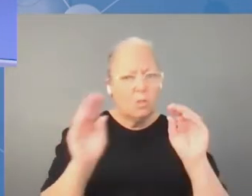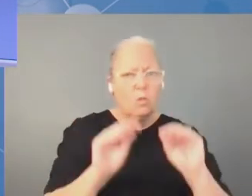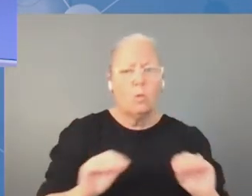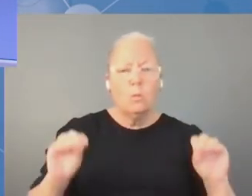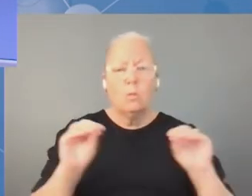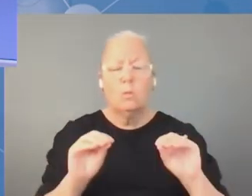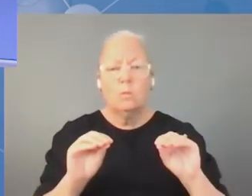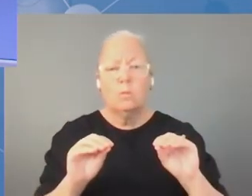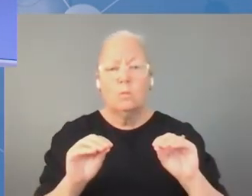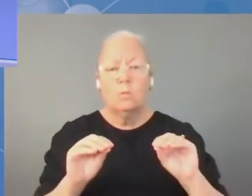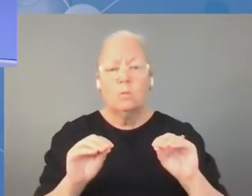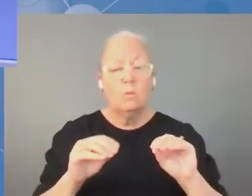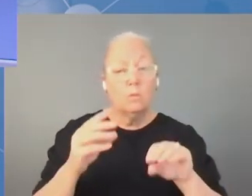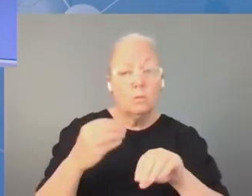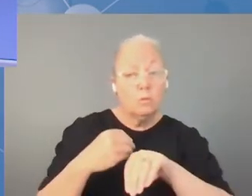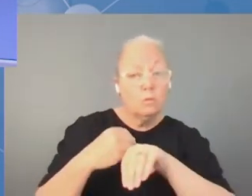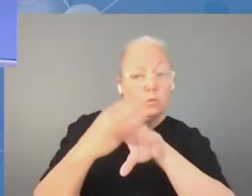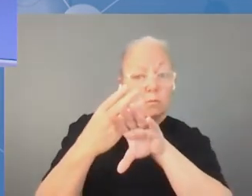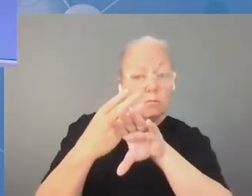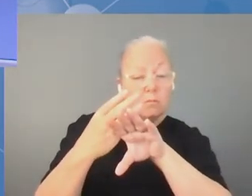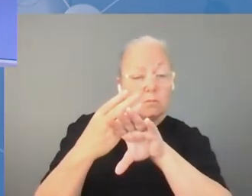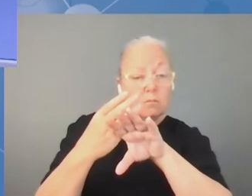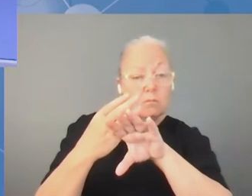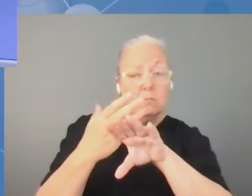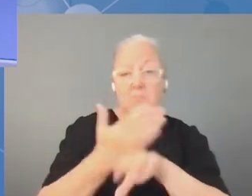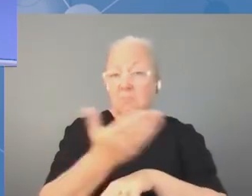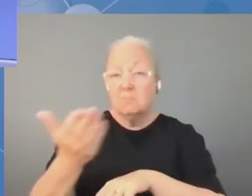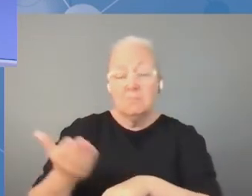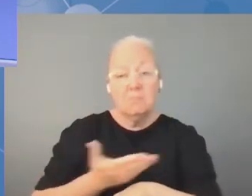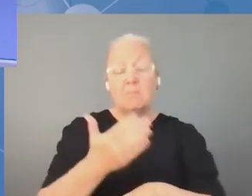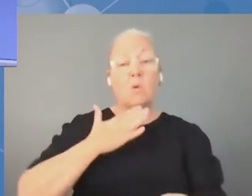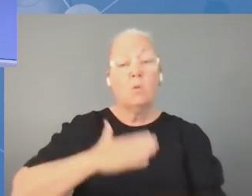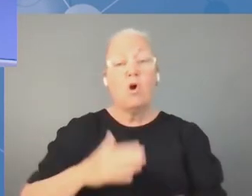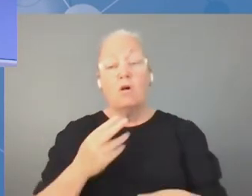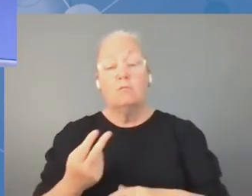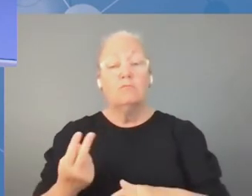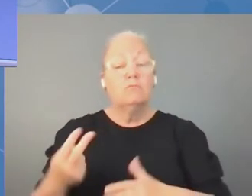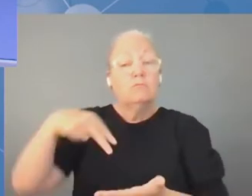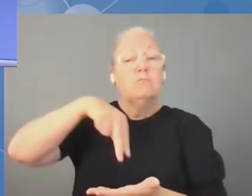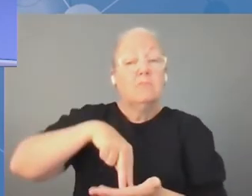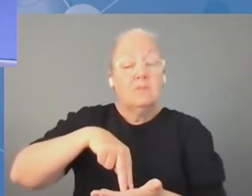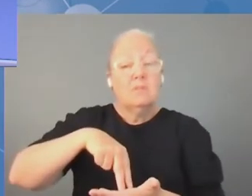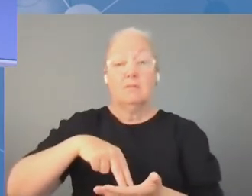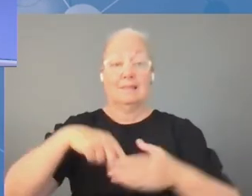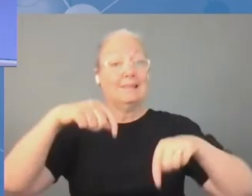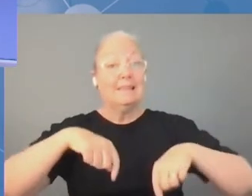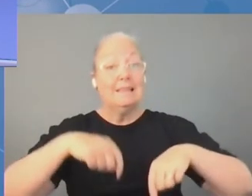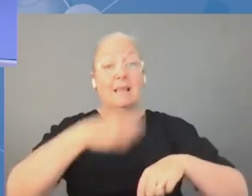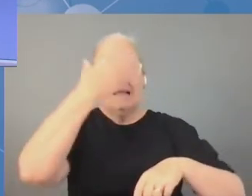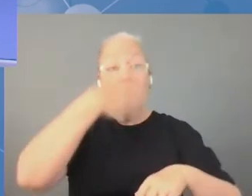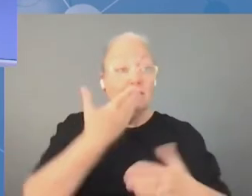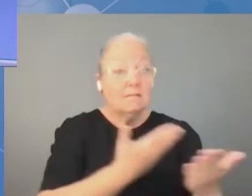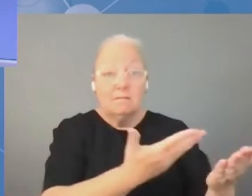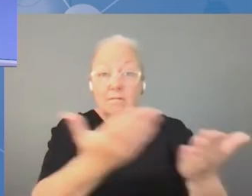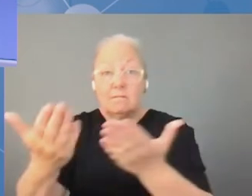Nie widzę, żeby w tej chwili ktoś się zgłaszał na Zoomie. A czy mamy